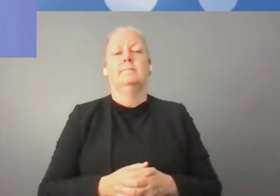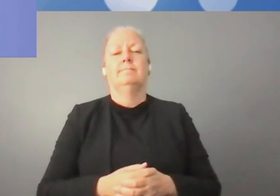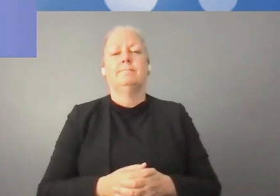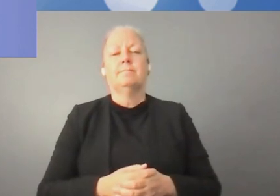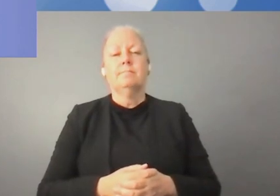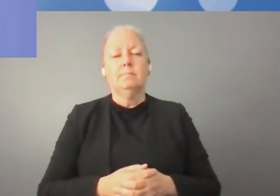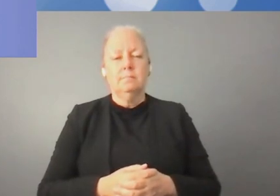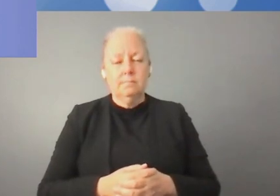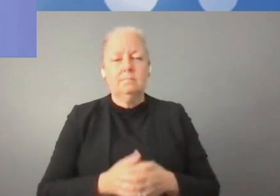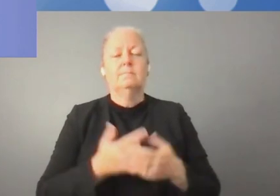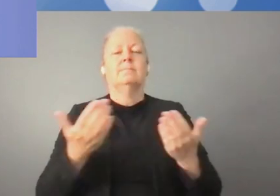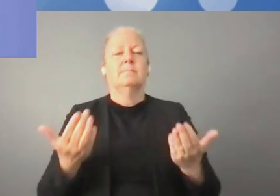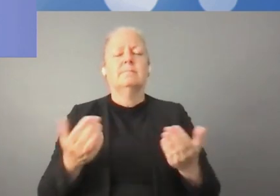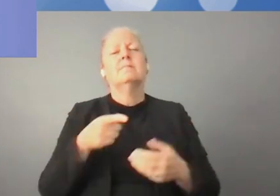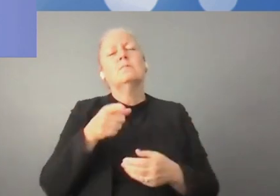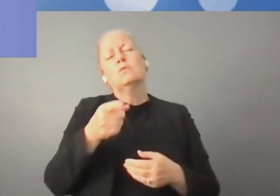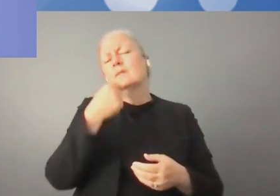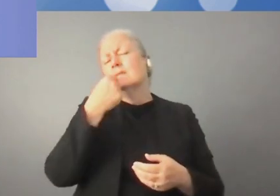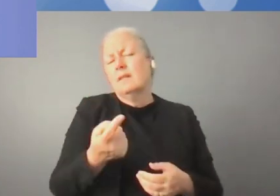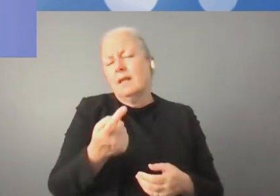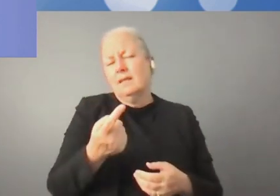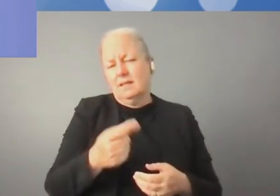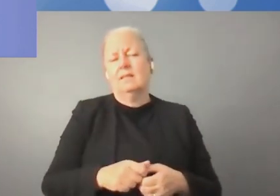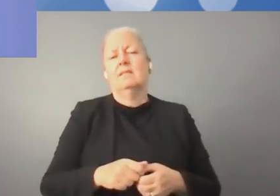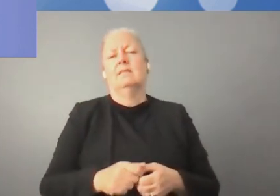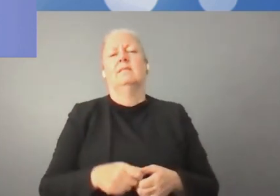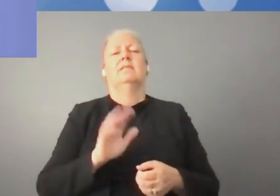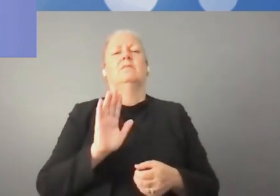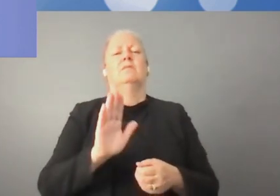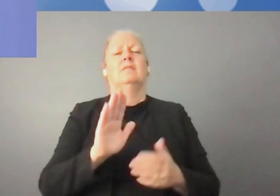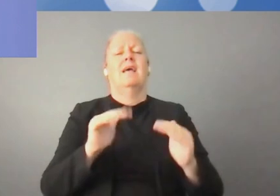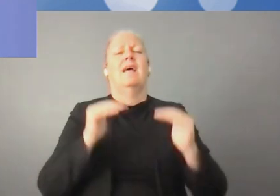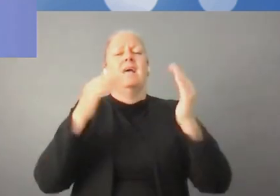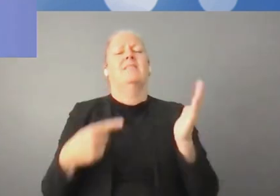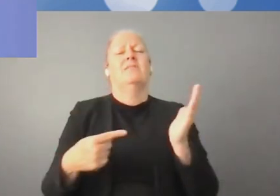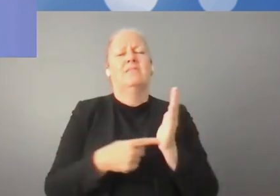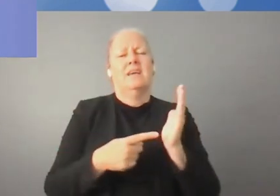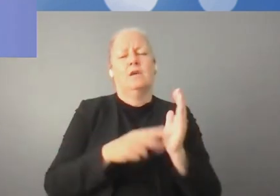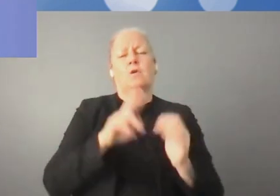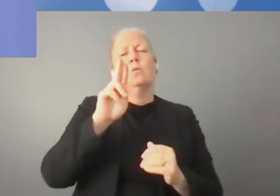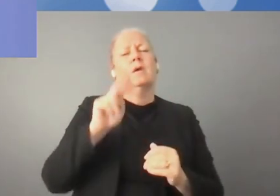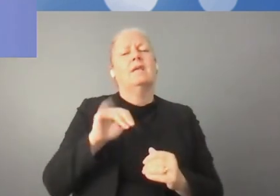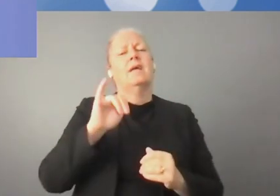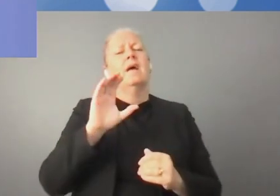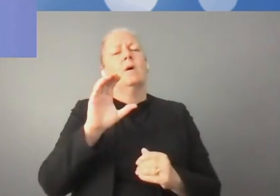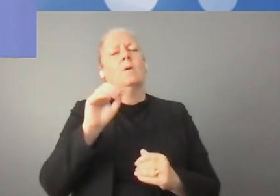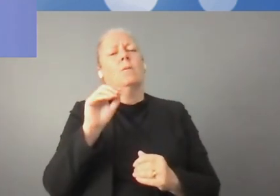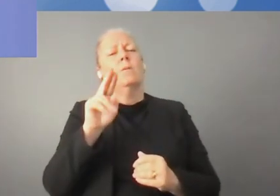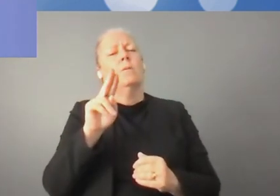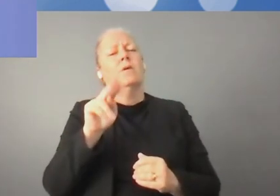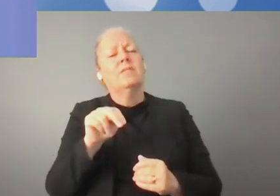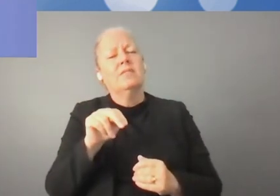Mais je voudrais juste terminer en disant que depuis trois ans, nous avons ouvert un autre chapitre qui nous semble peut-être même encore plus important.